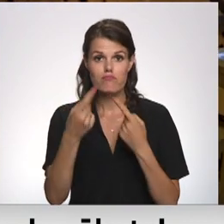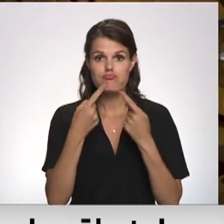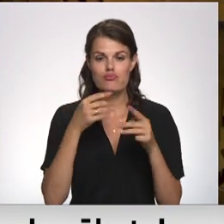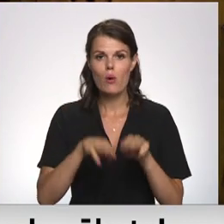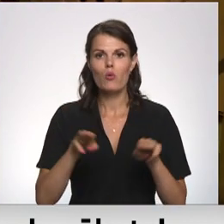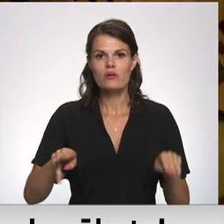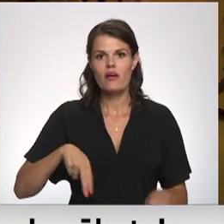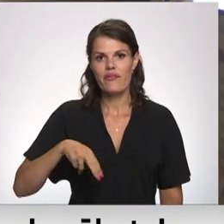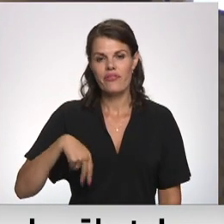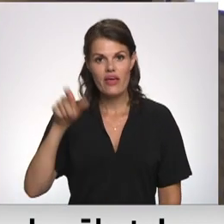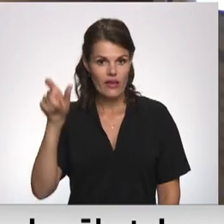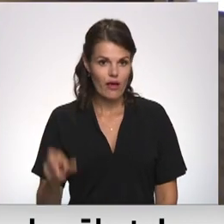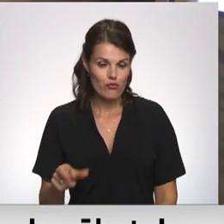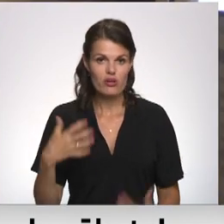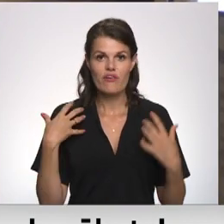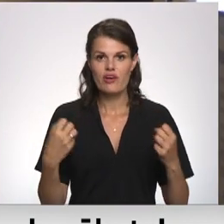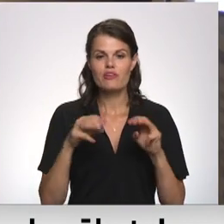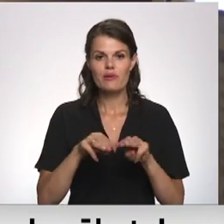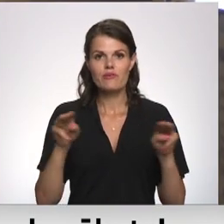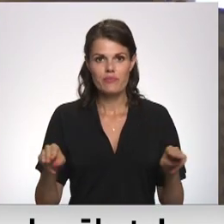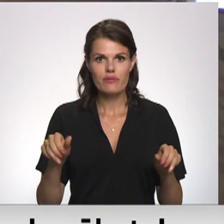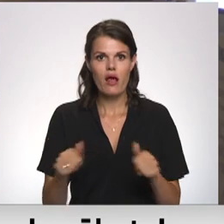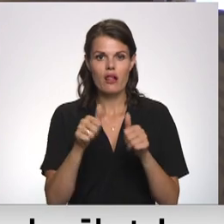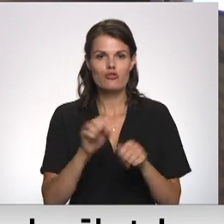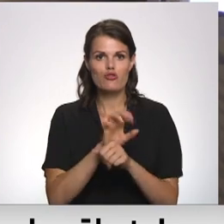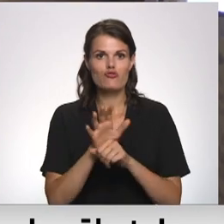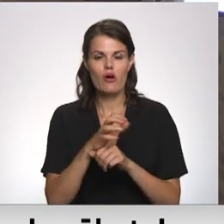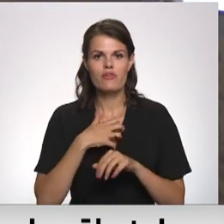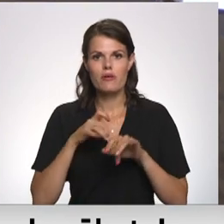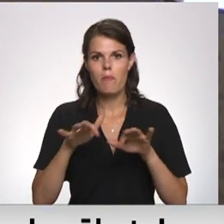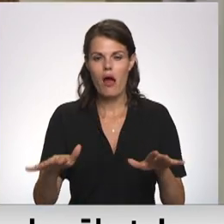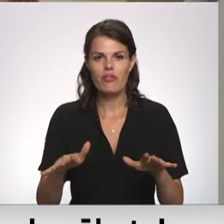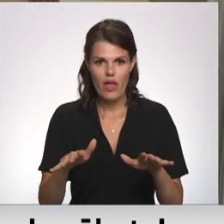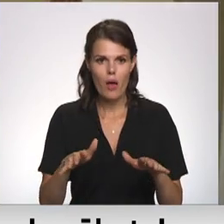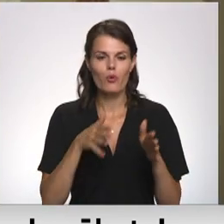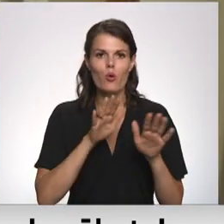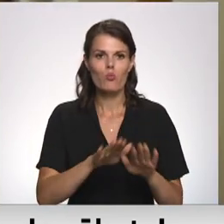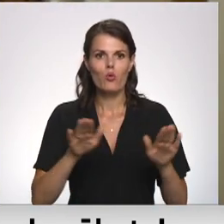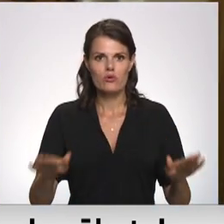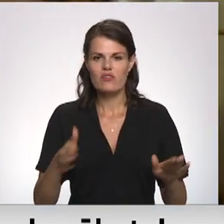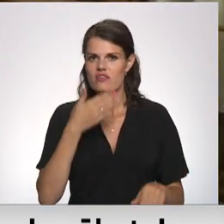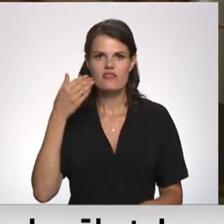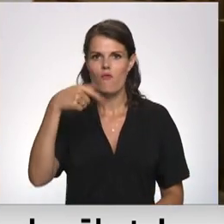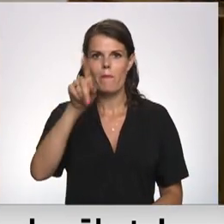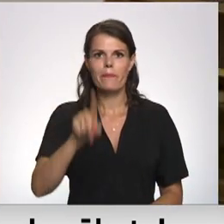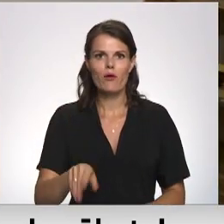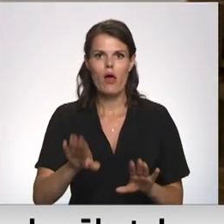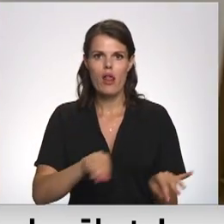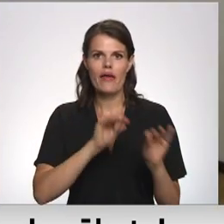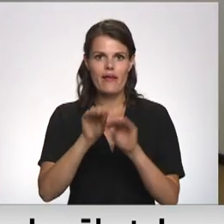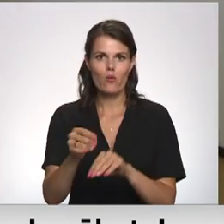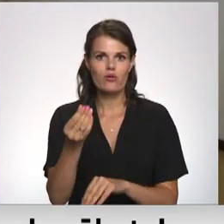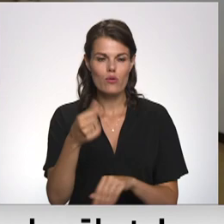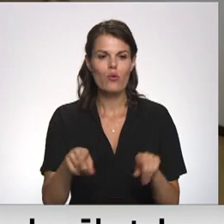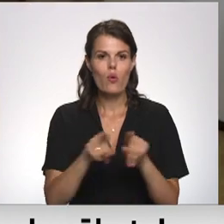muzeja direktors Kaspars Vanaks, veselības ministrijā līdz ar kovida pandēmijas radīto ietekmi muzejas nav prioritāti, lai tajā ieguldītu.